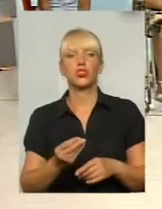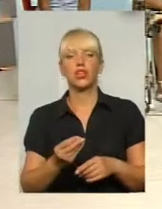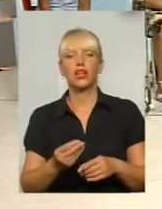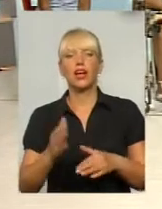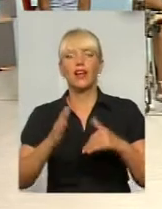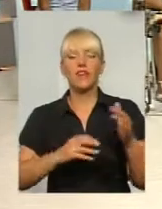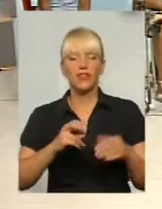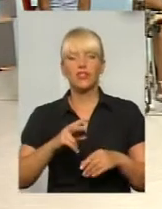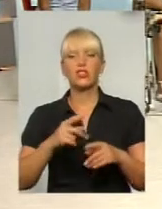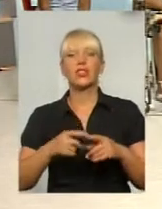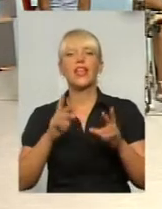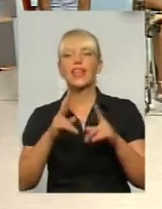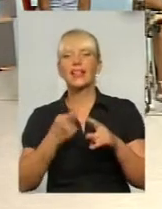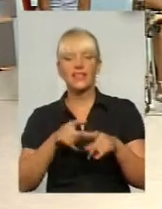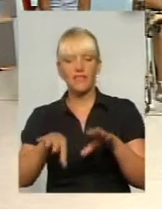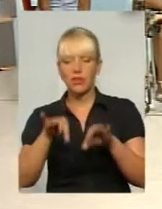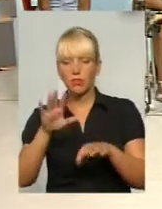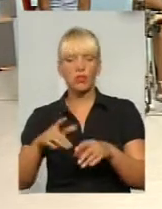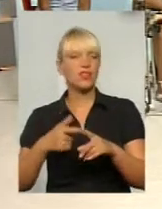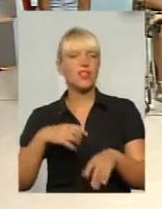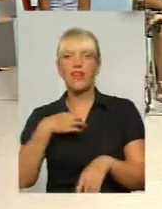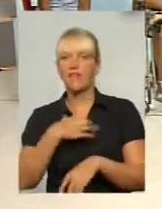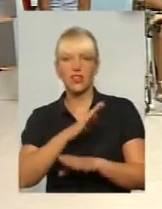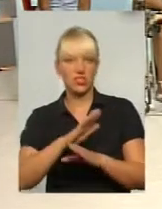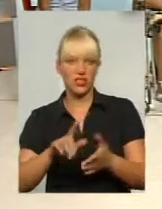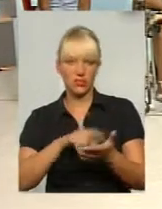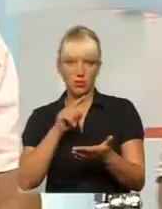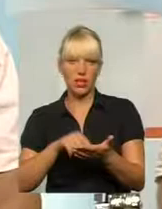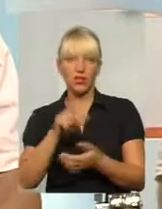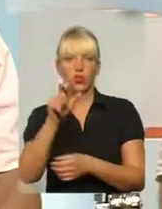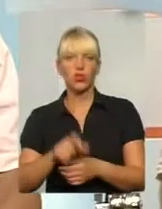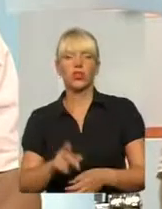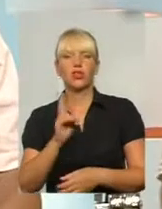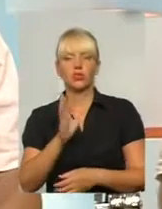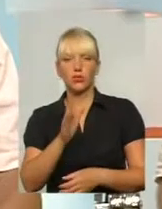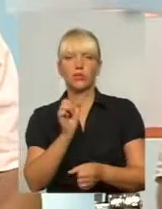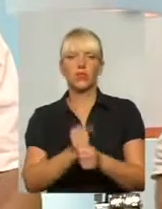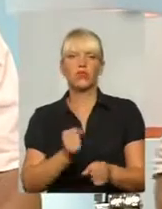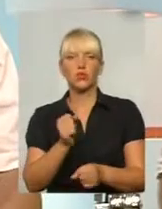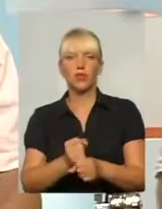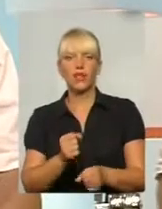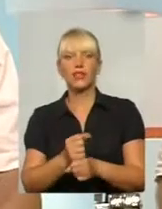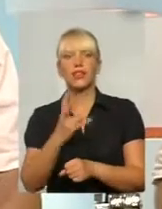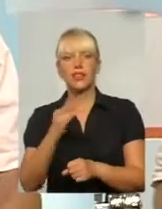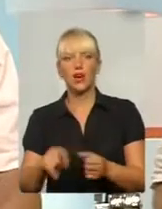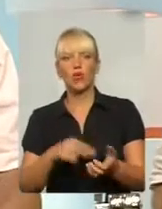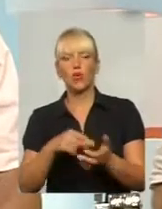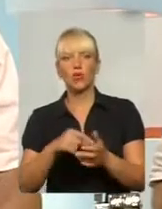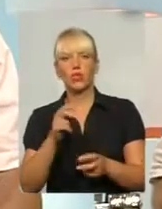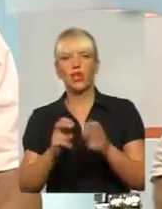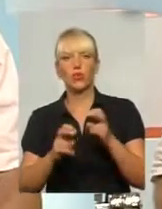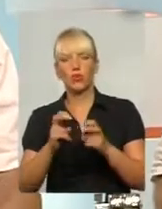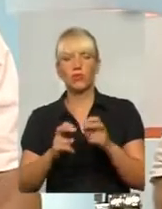кваліфікаційно. Яким чином? Це не є таке суттєво важне питання. Дійсно, людина, яка буде працювати на комунальному підприємстві